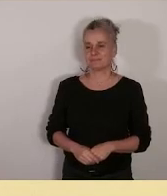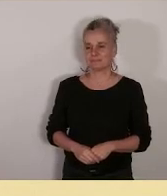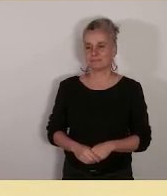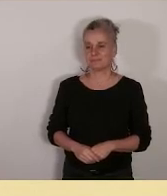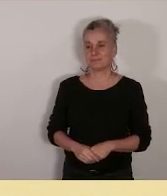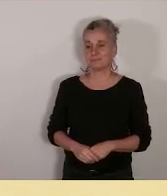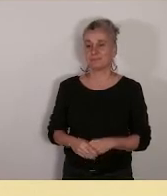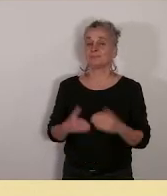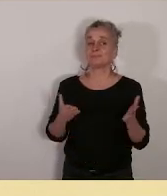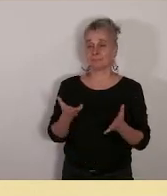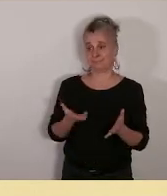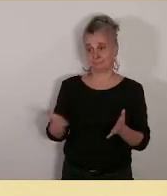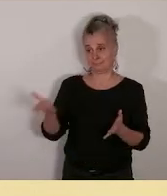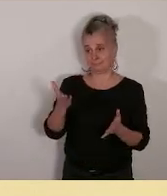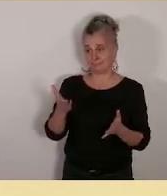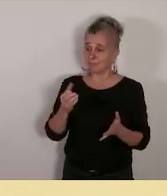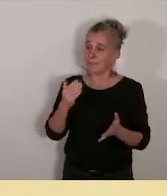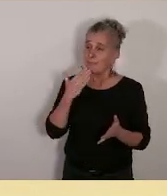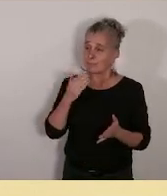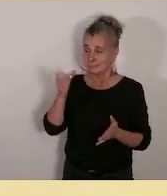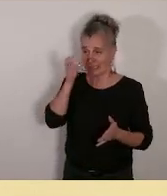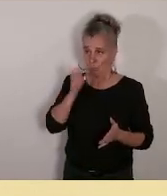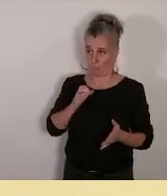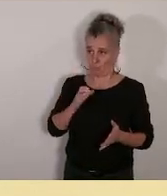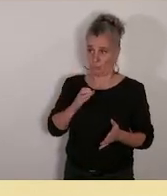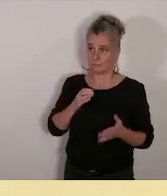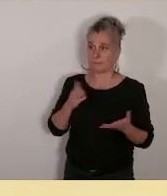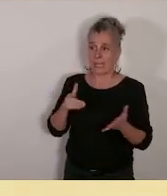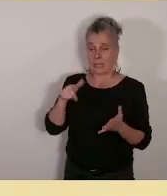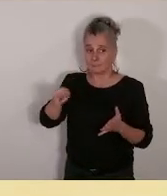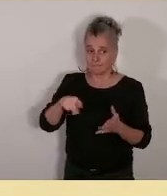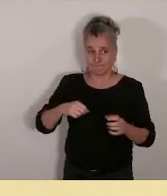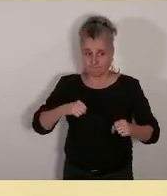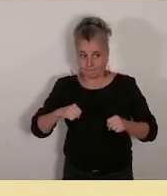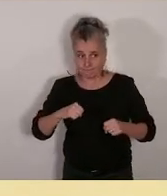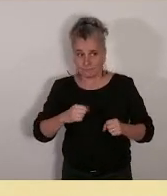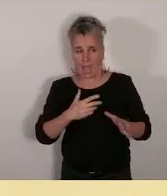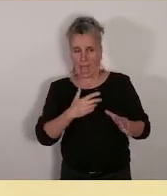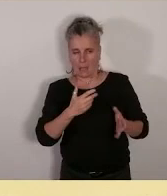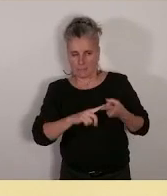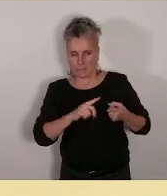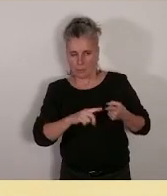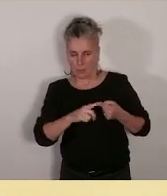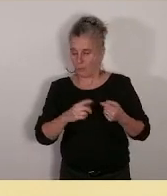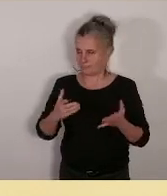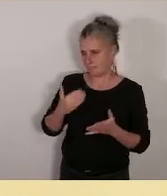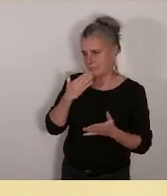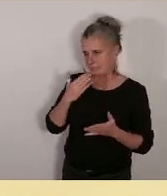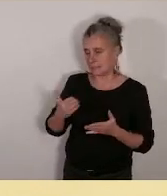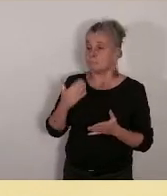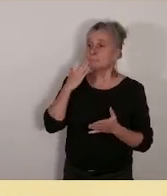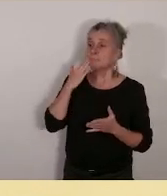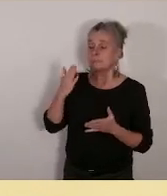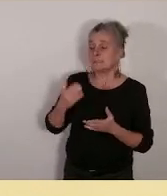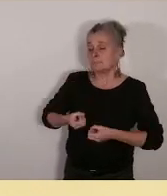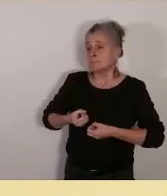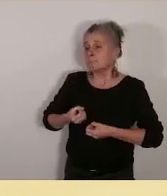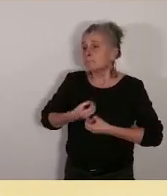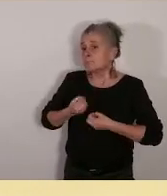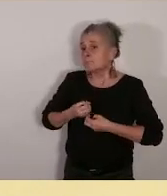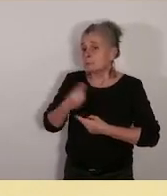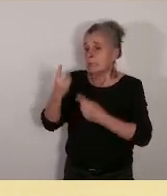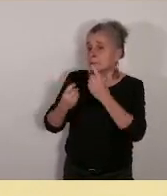Nous vous remercions de l'attention que vous porterez à nos projets. Nous serions ravis de répondre à vos questions si jamais vous en avez.